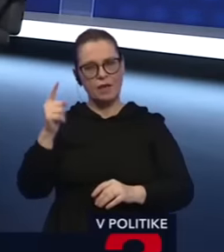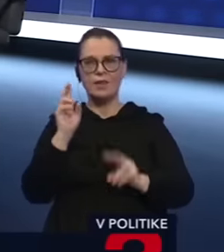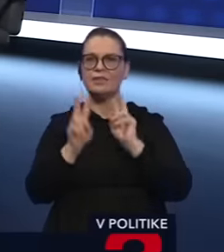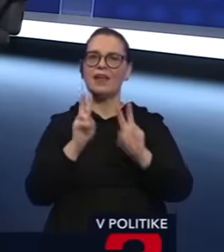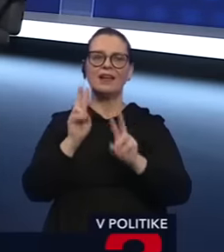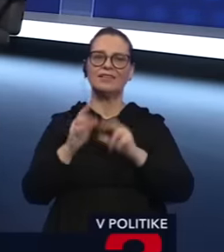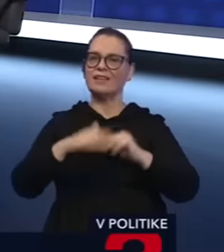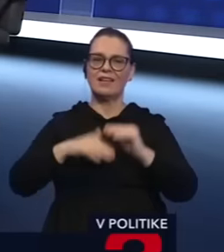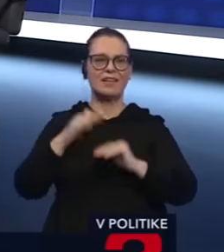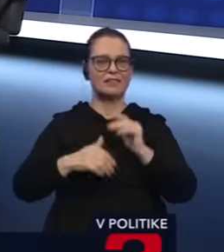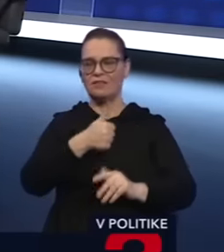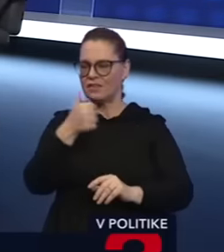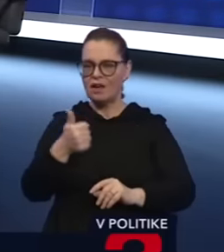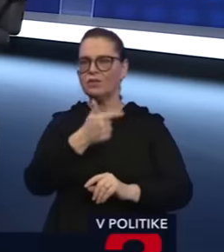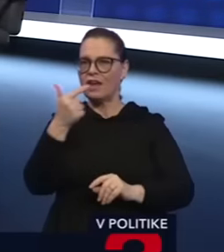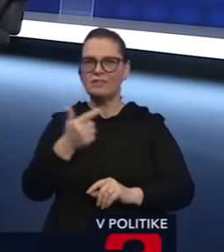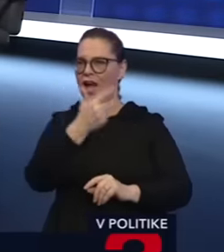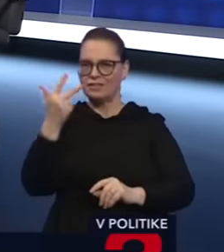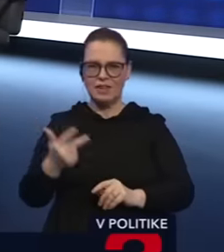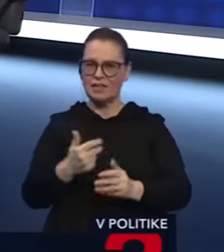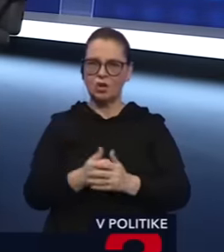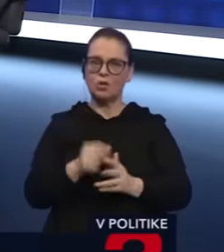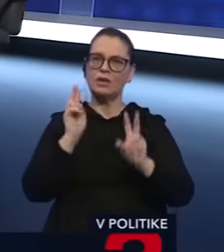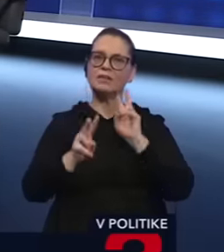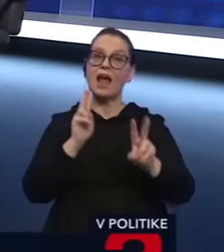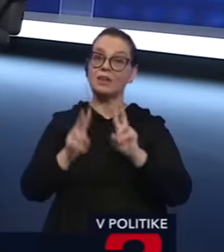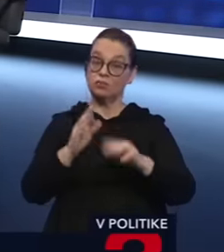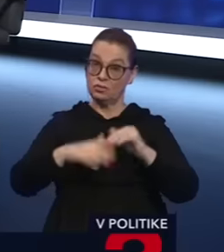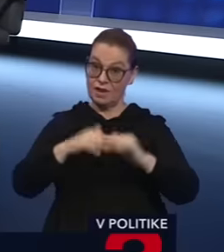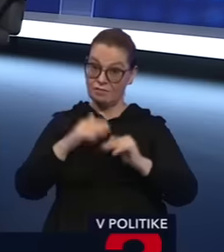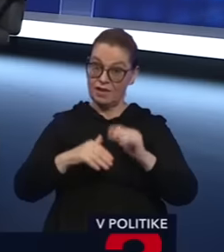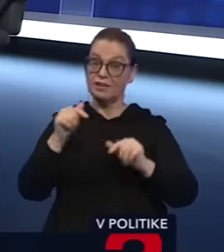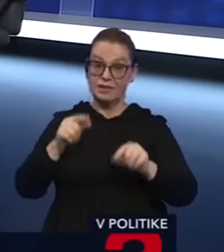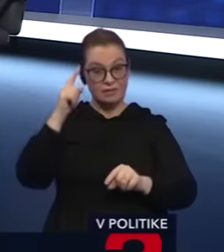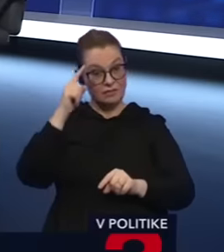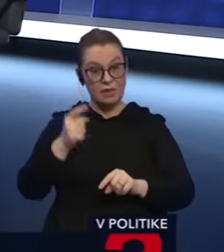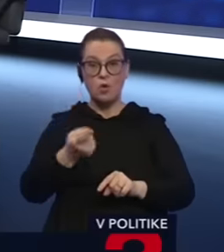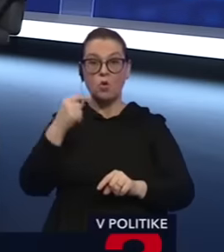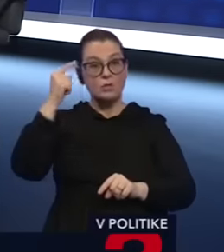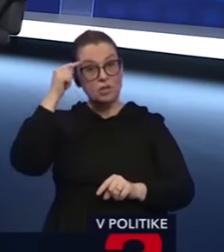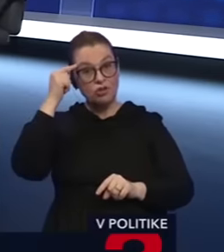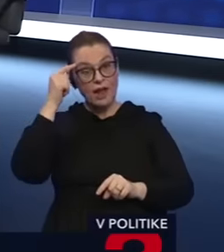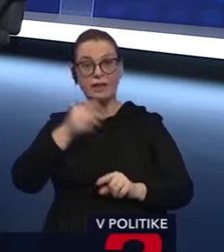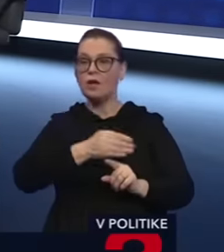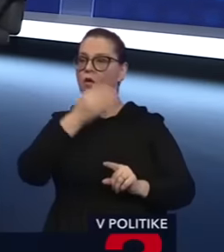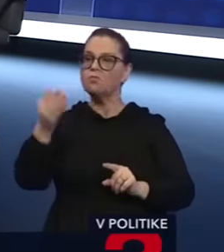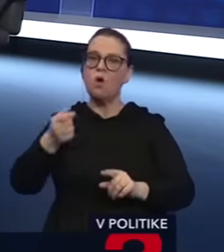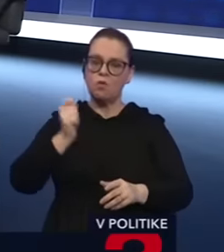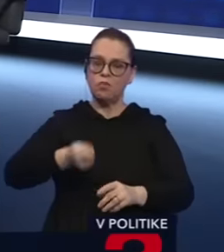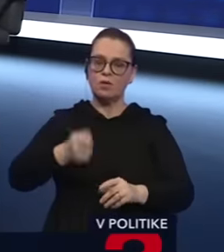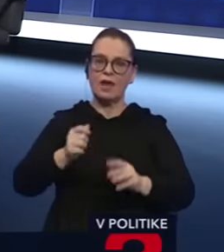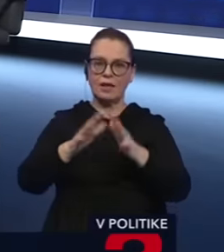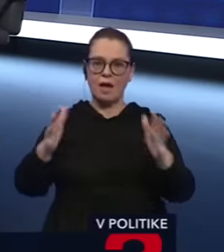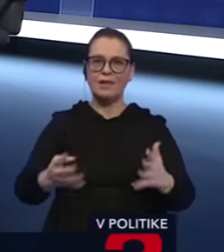sa nestávajú za jeden, ani za dva, ani za tri roky. Ďalnicu, keď jíte stávať, dnes vieme, že od myšlienky po poklepanie